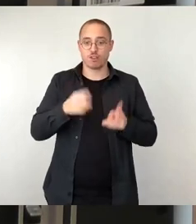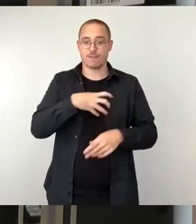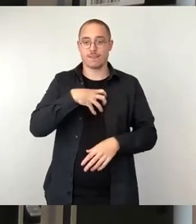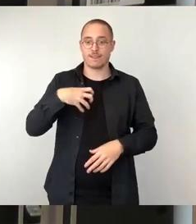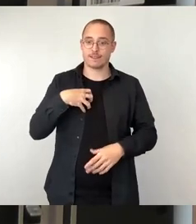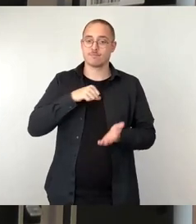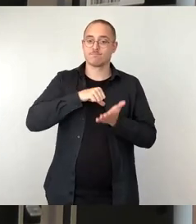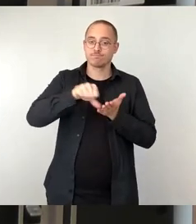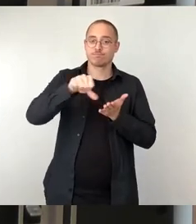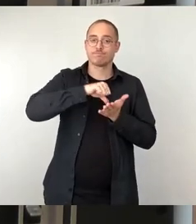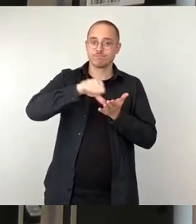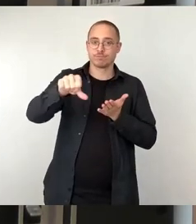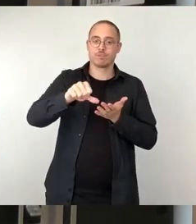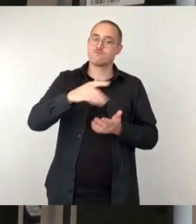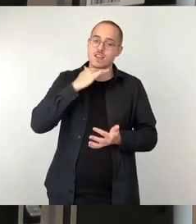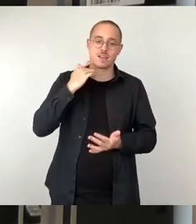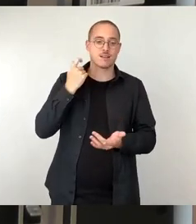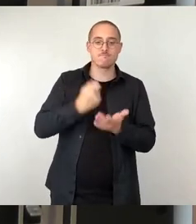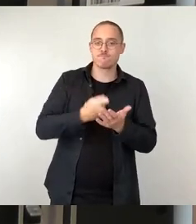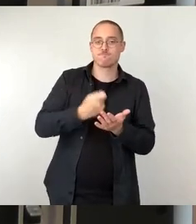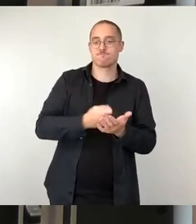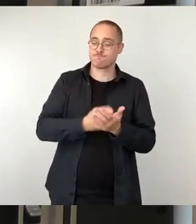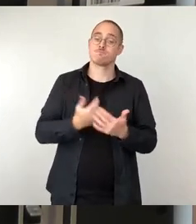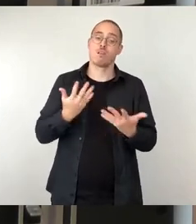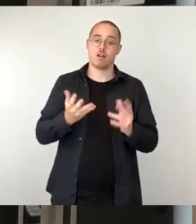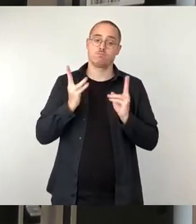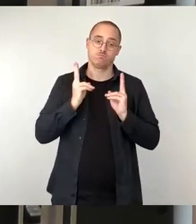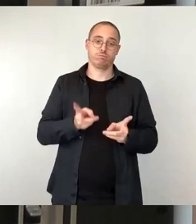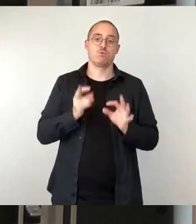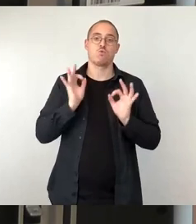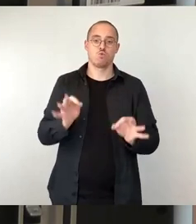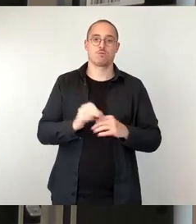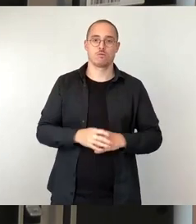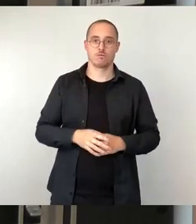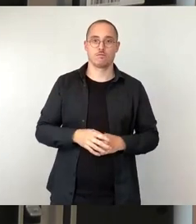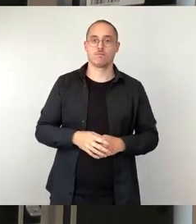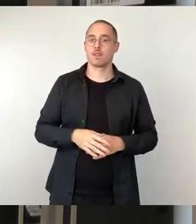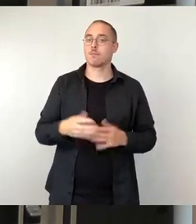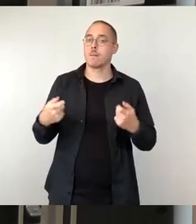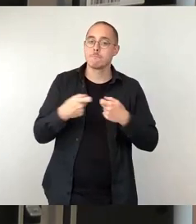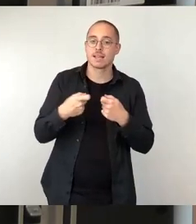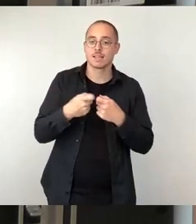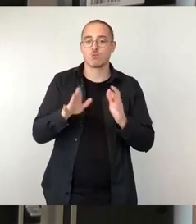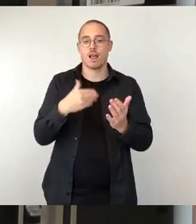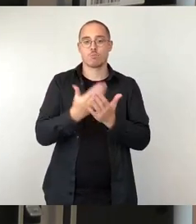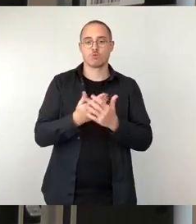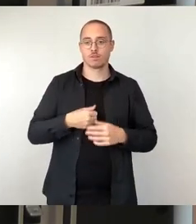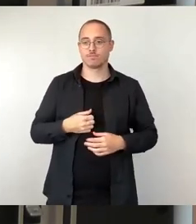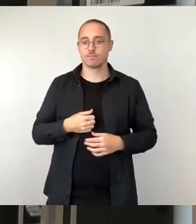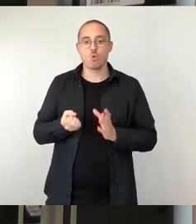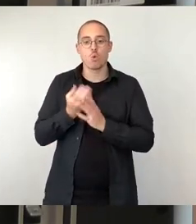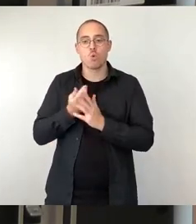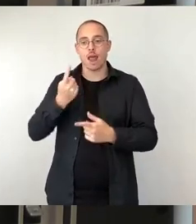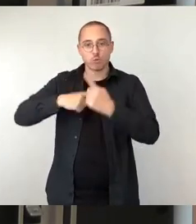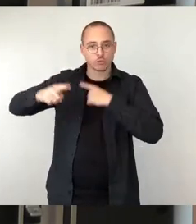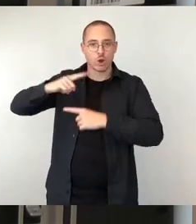Begegnungsangebote, wir haben Angebote für interkulturellen Austausch, jetzt ganz neu auch die Villa der Kulturen am Kraftwerk Mitte. Wir